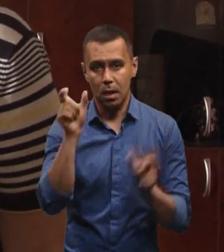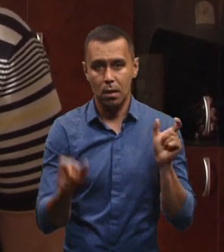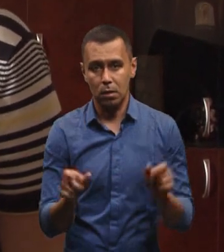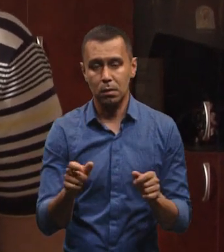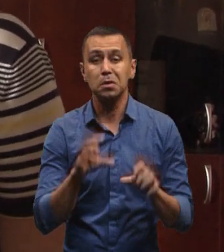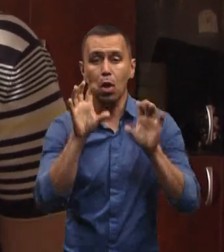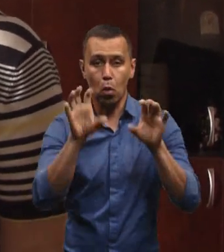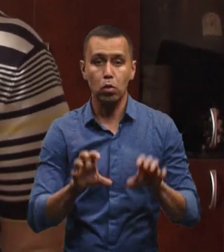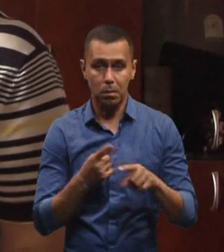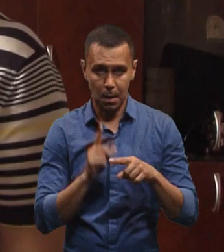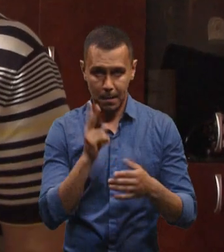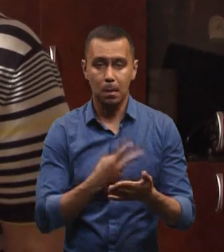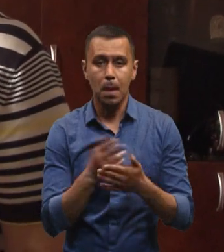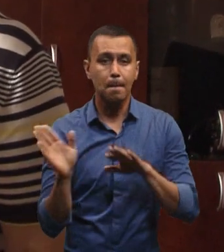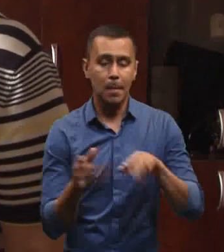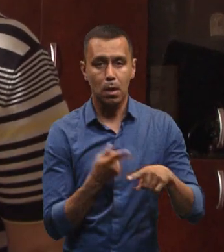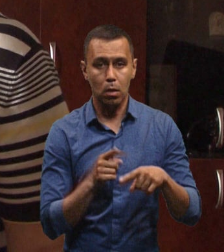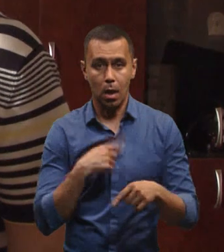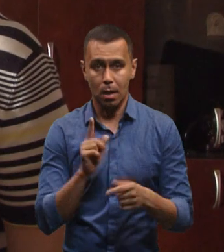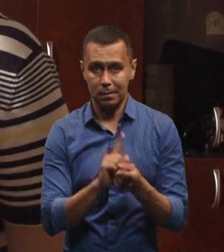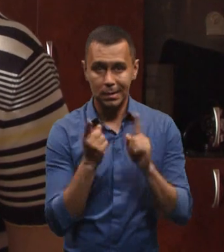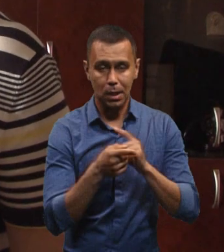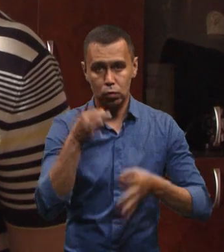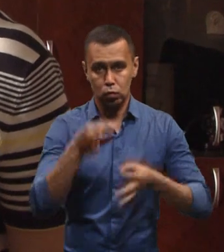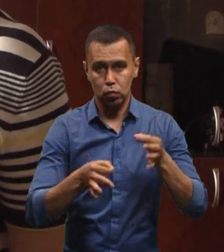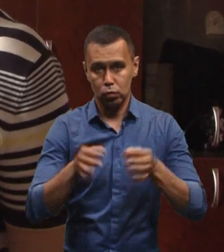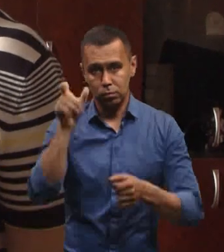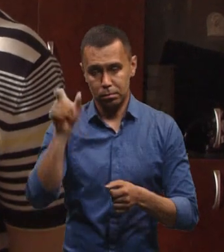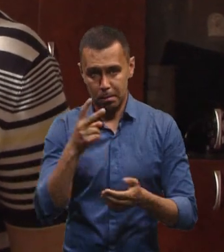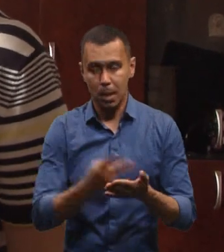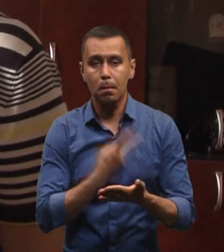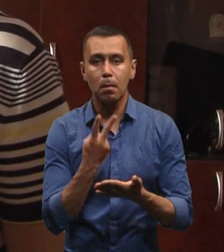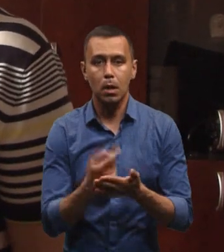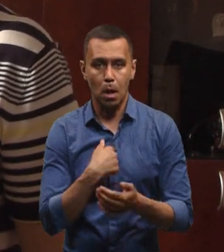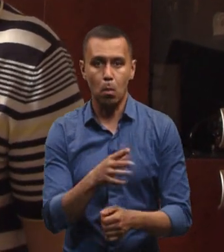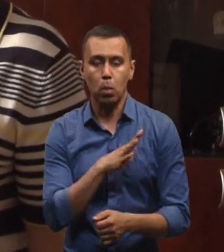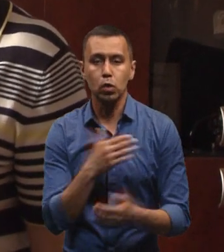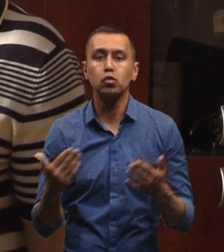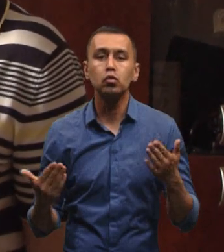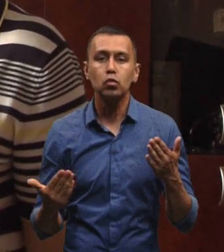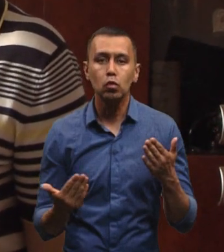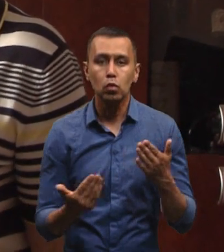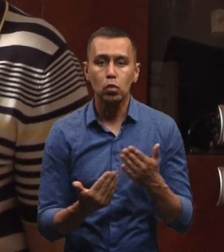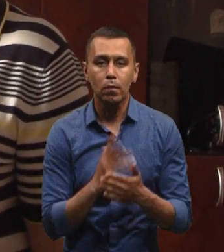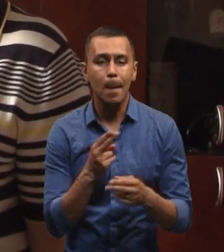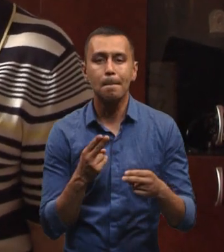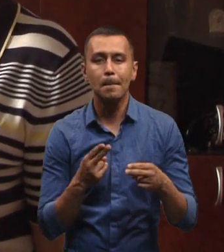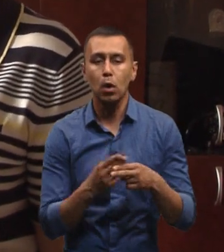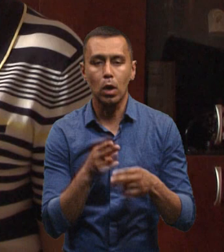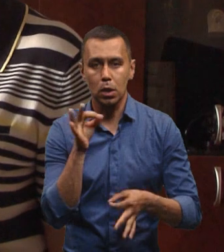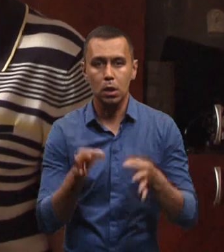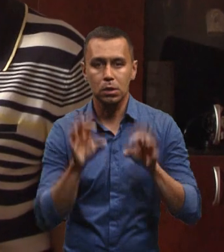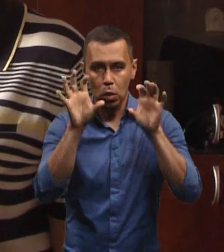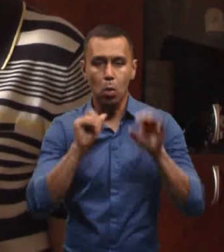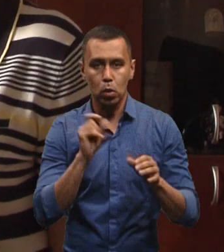передбачено. Після цього, як я стала суддюю, передбачено, щоб я була знову, не перешкоджає, закон, щоб я була